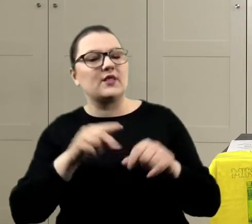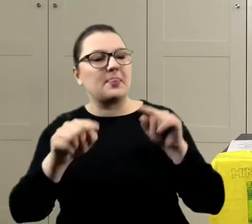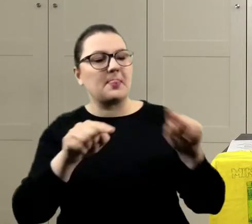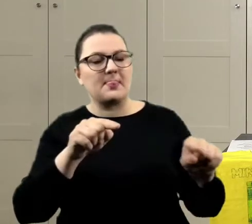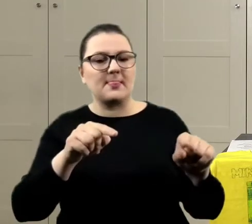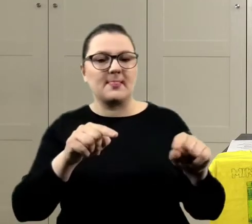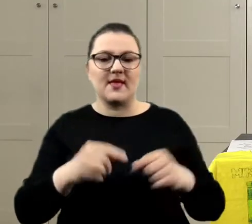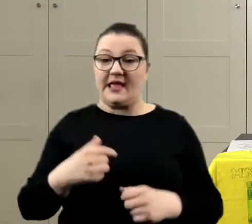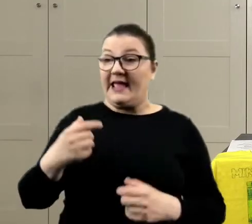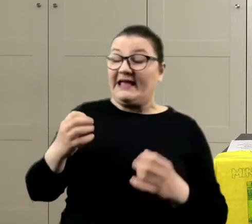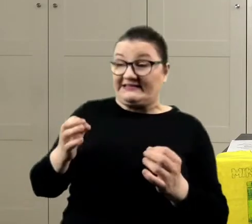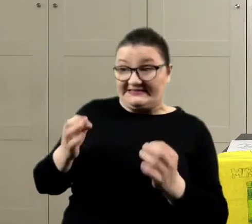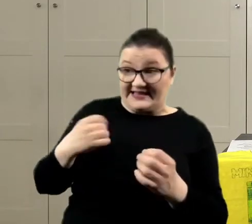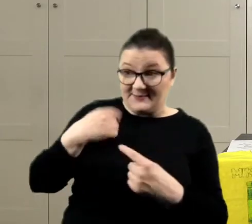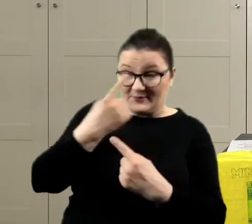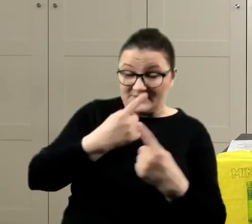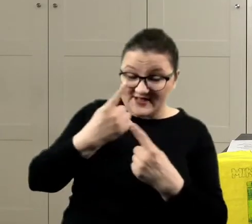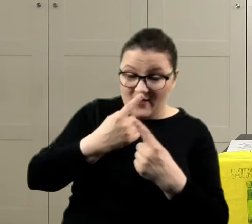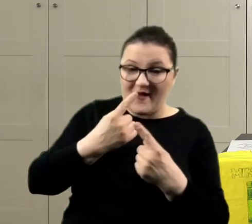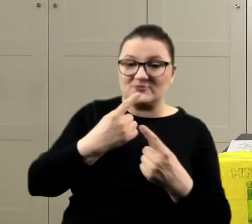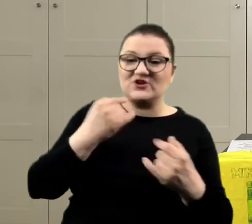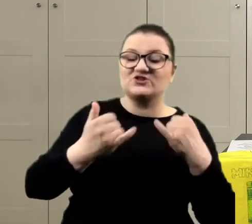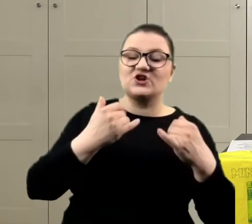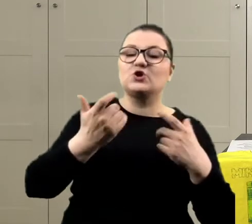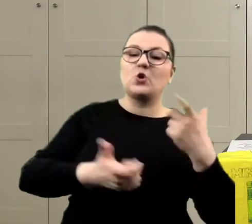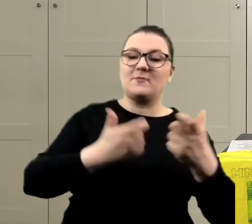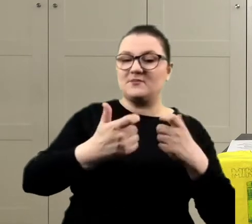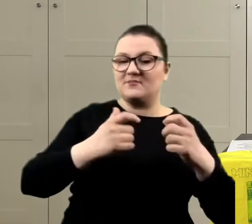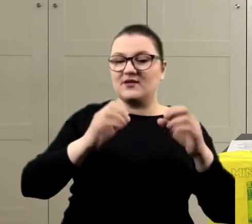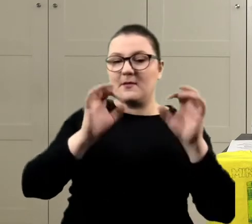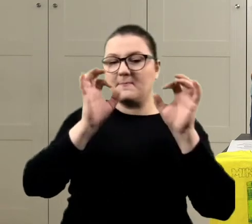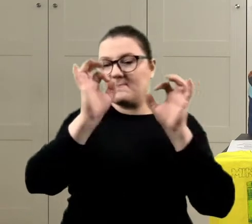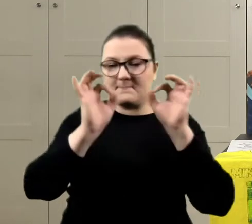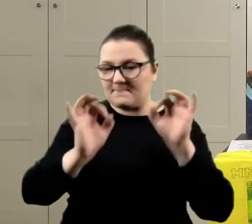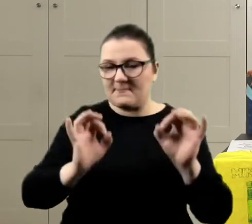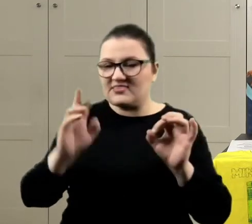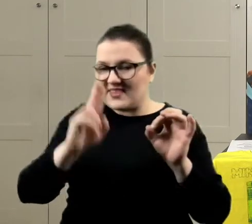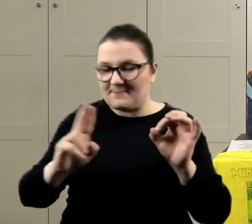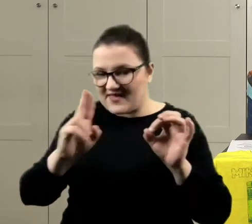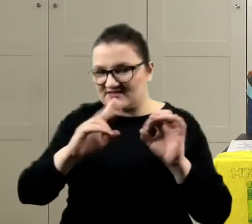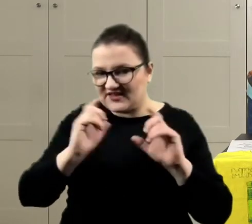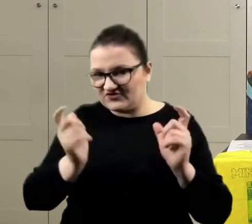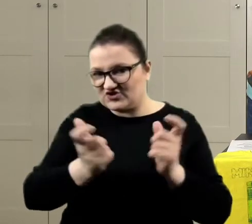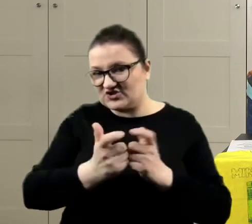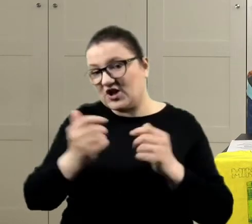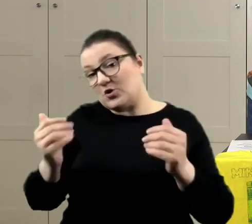sobie teraz pomyślałam, że skoro robimy, tutaj już prawie wszystkie mamy niebieskie, to może zróbmy